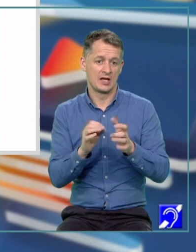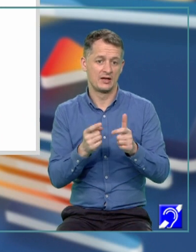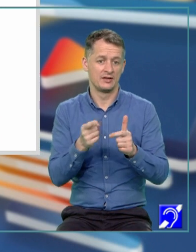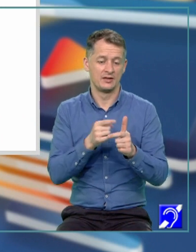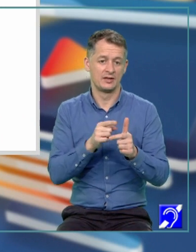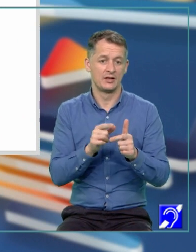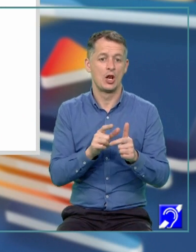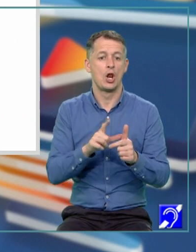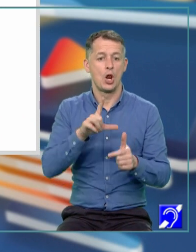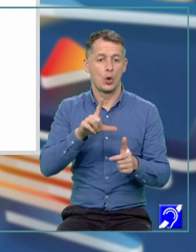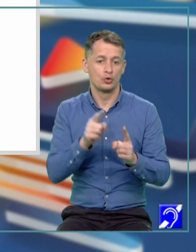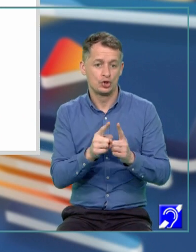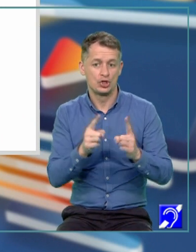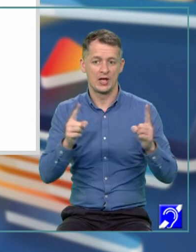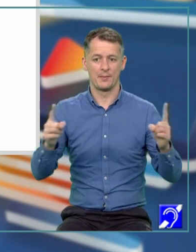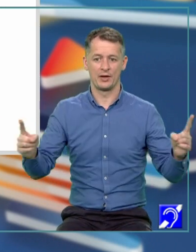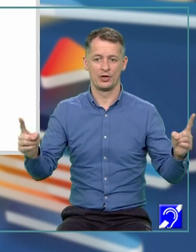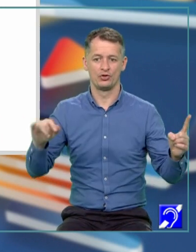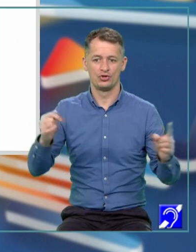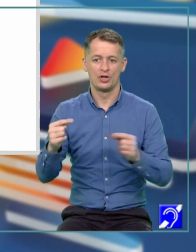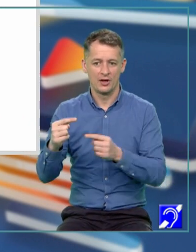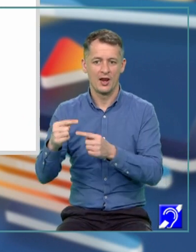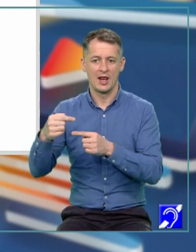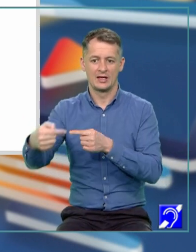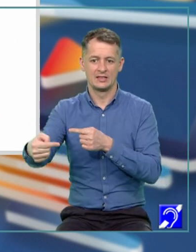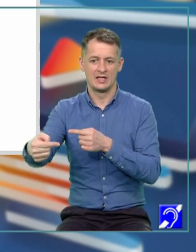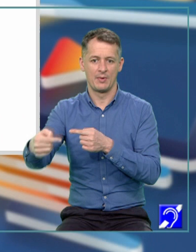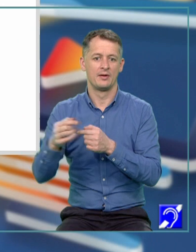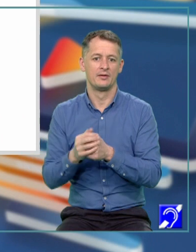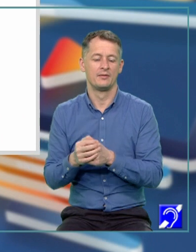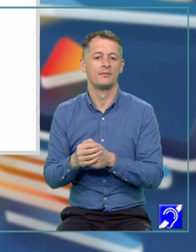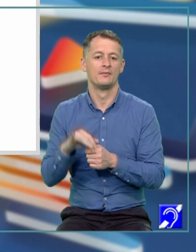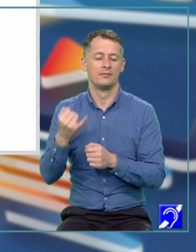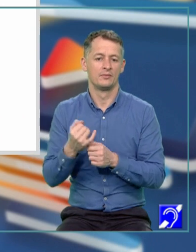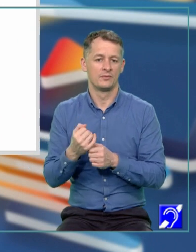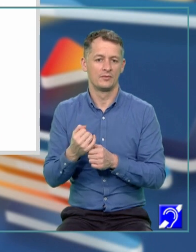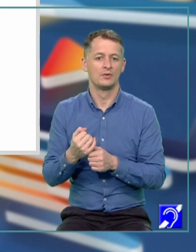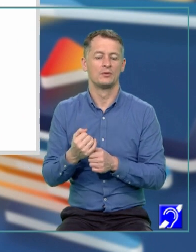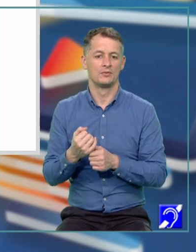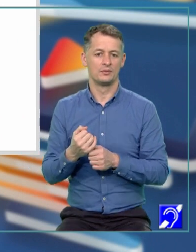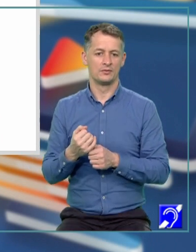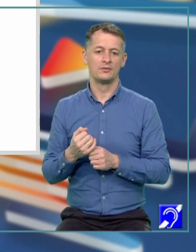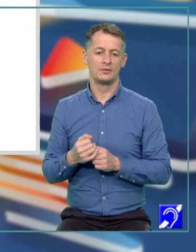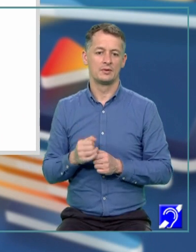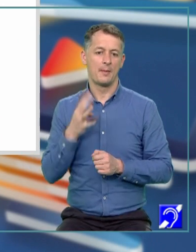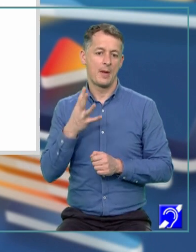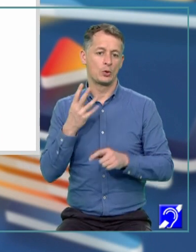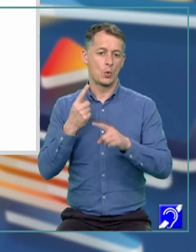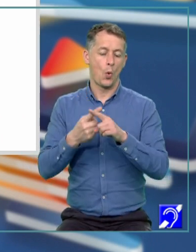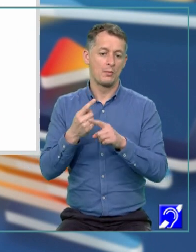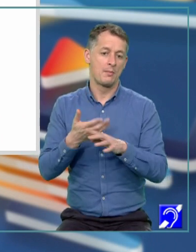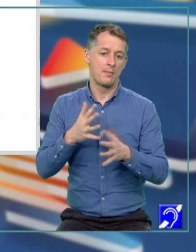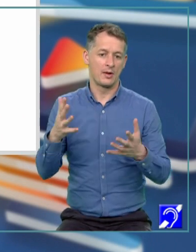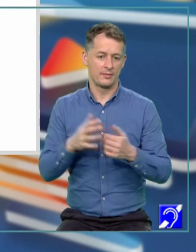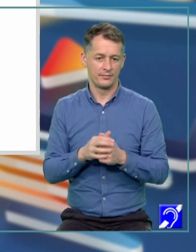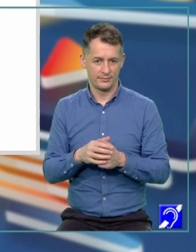lungime și lățime. Lungimea este de 4 ori mai mare decât lățimea. Știm formula pentru area dreptunghiului. L mic or L mare,